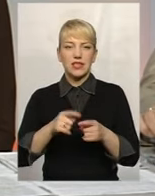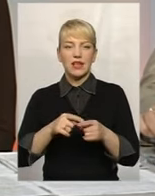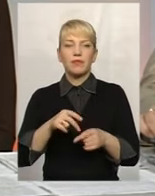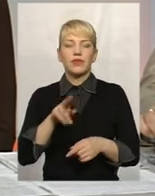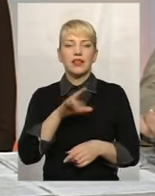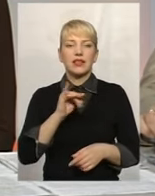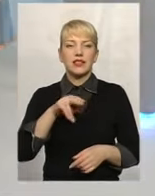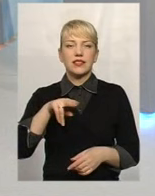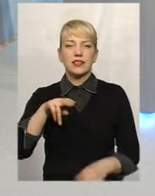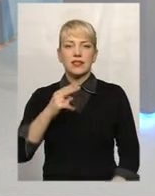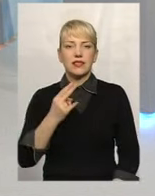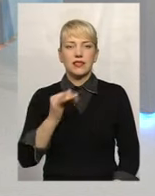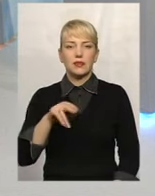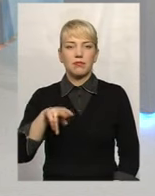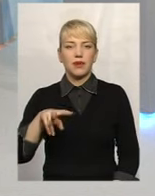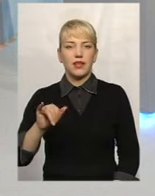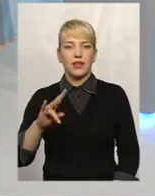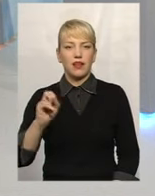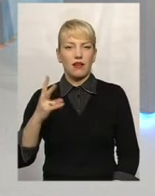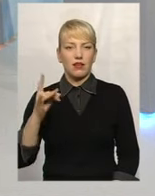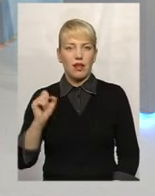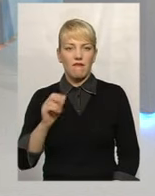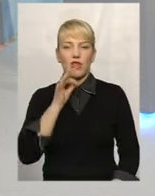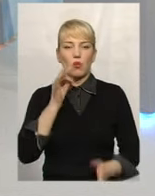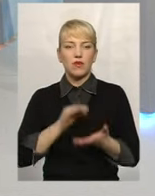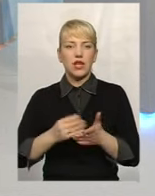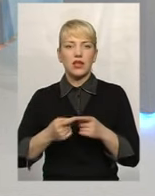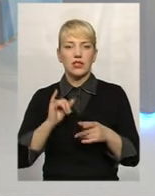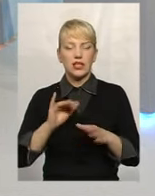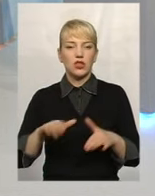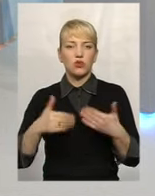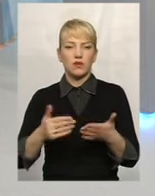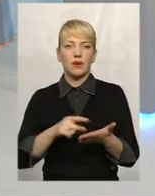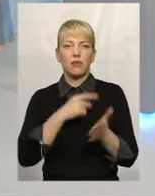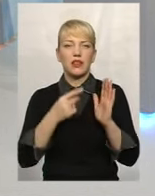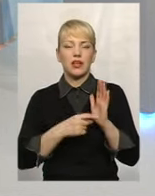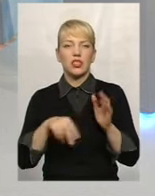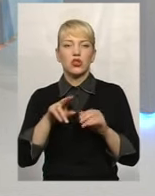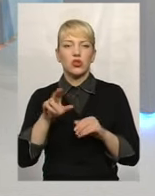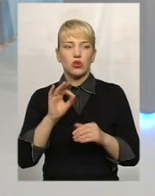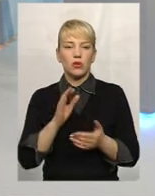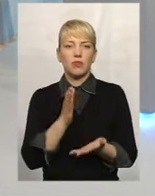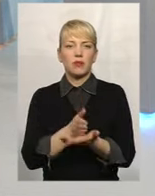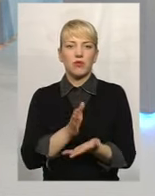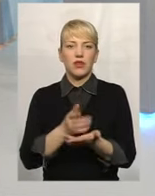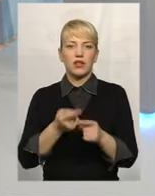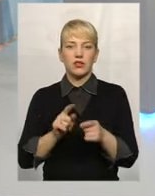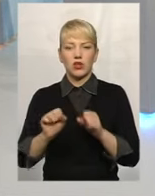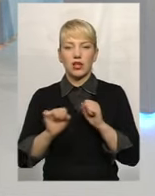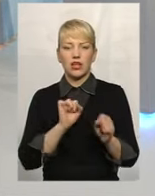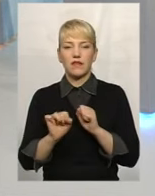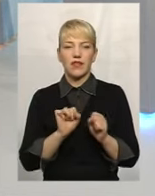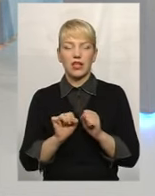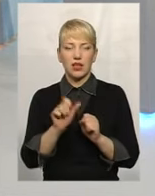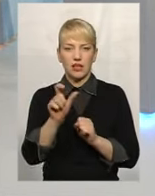відповідальність, в тому числі і ініціювання питання про доцільність перебування керівника перед власником, перед